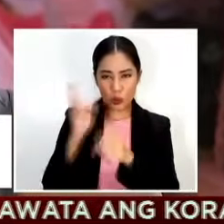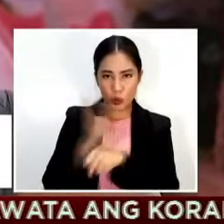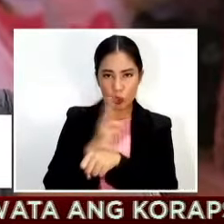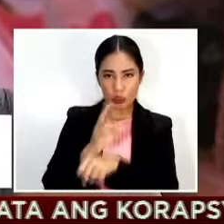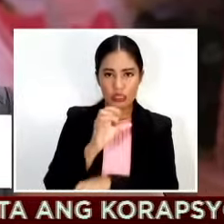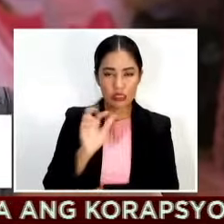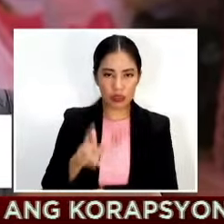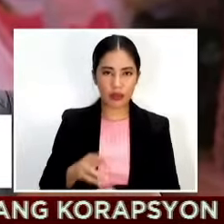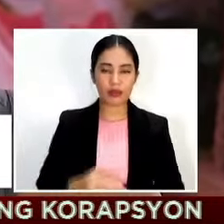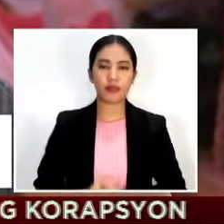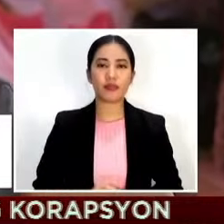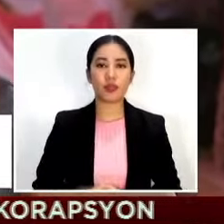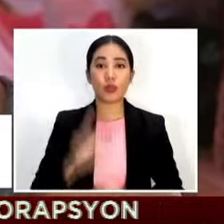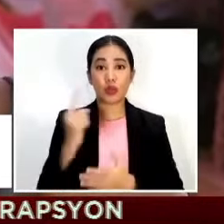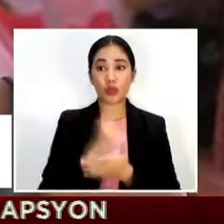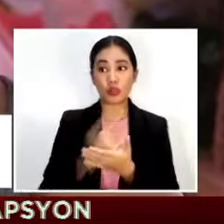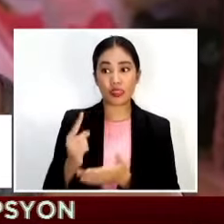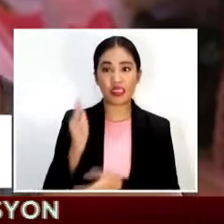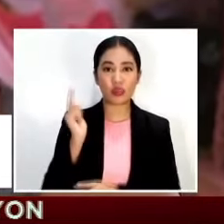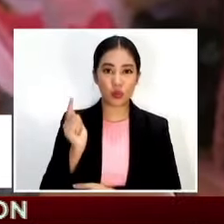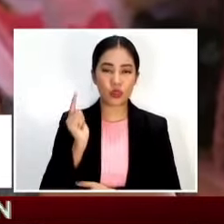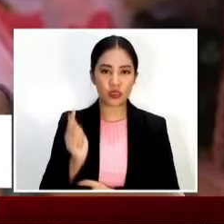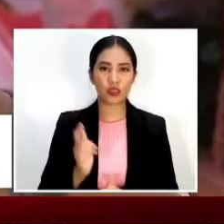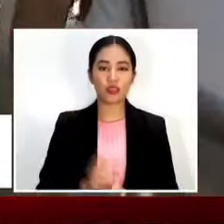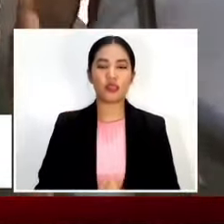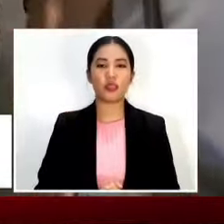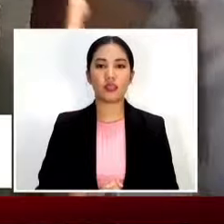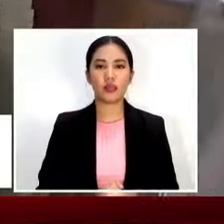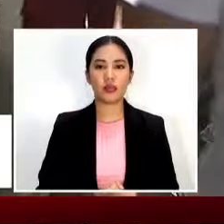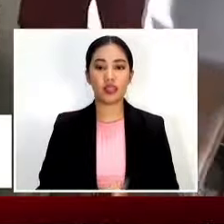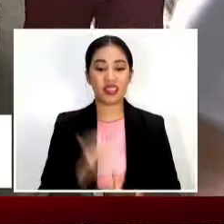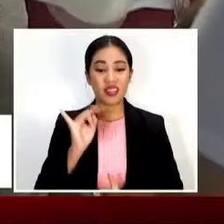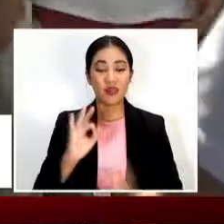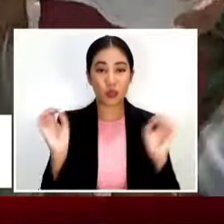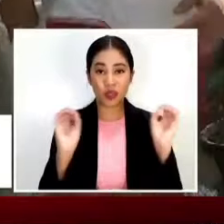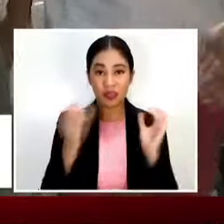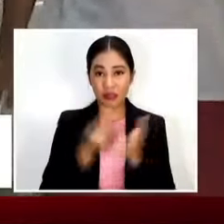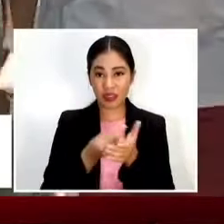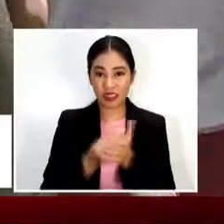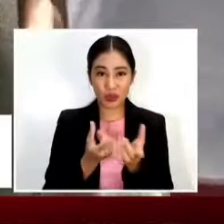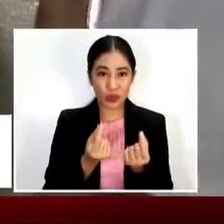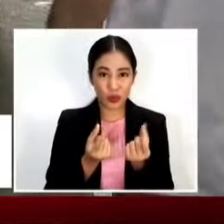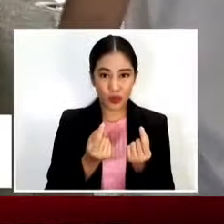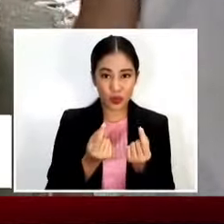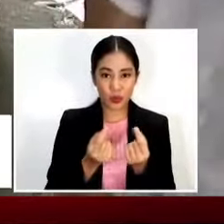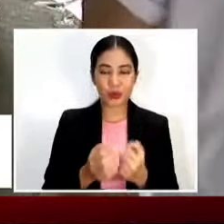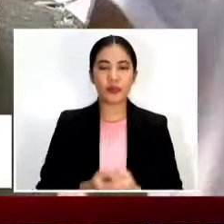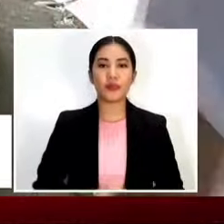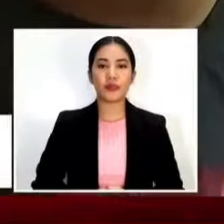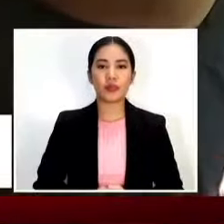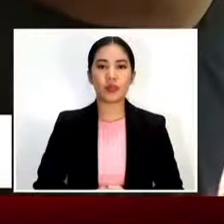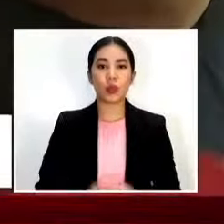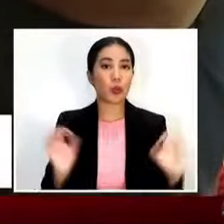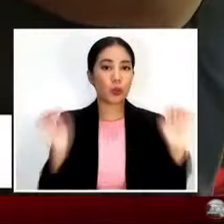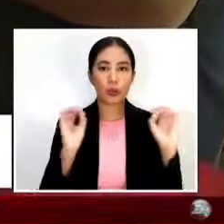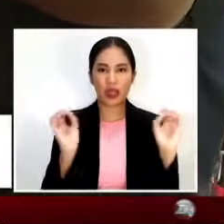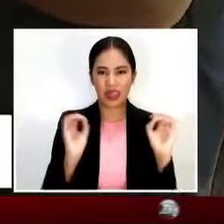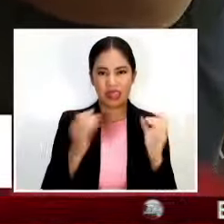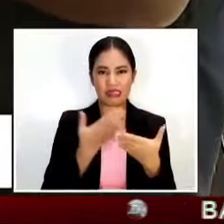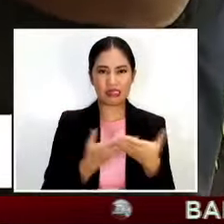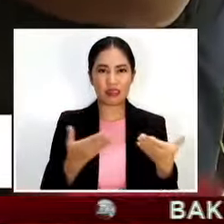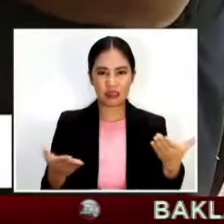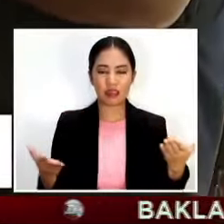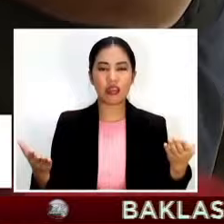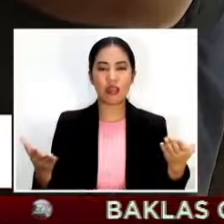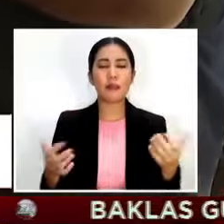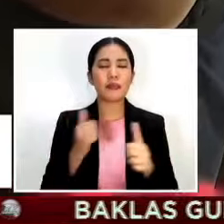eh kung wala kang pera paano bukod sa halos walang gamit na natira sa sunog karamihan sa